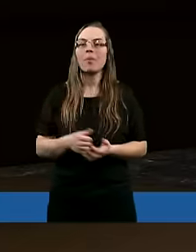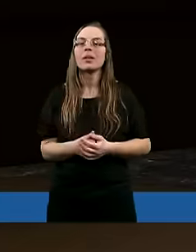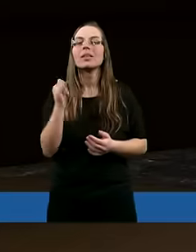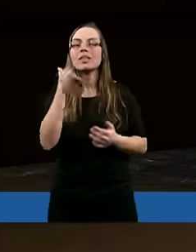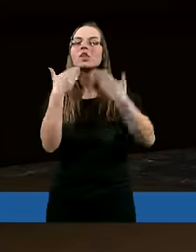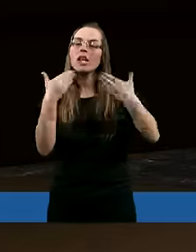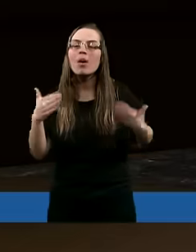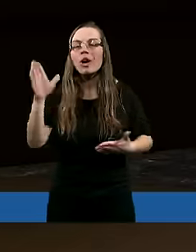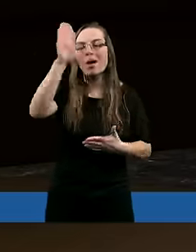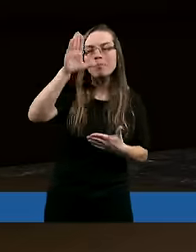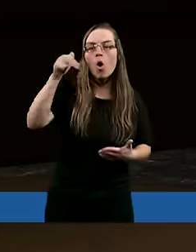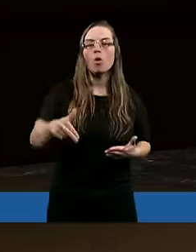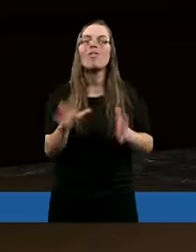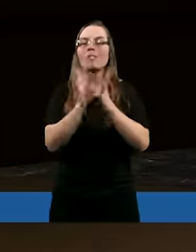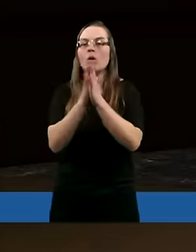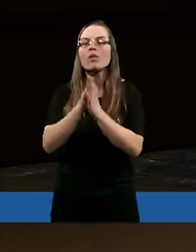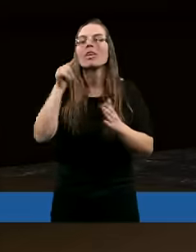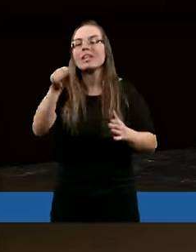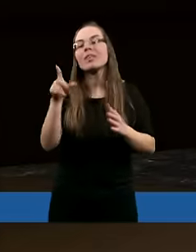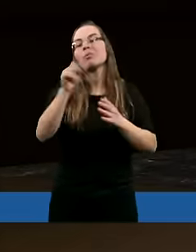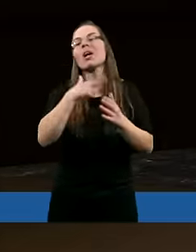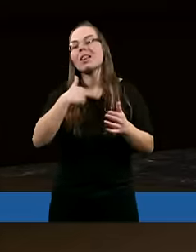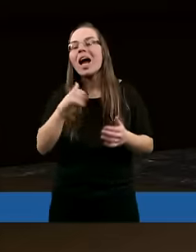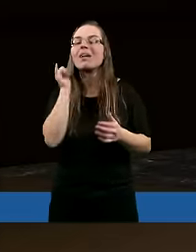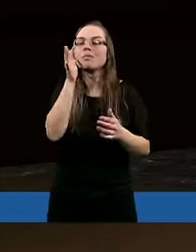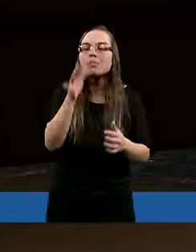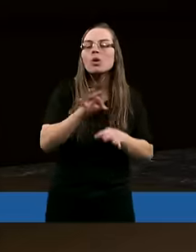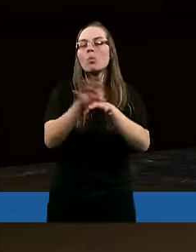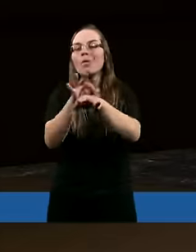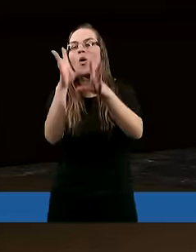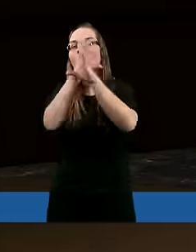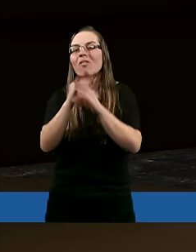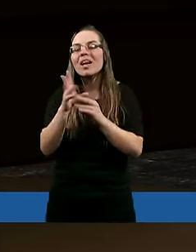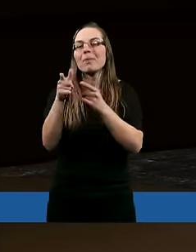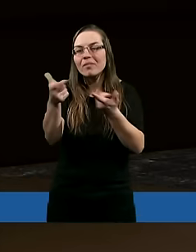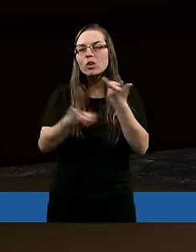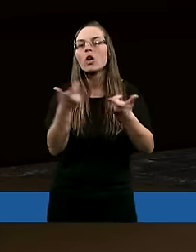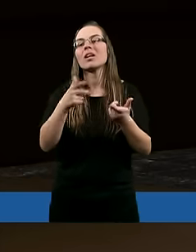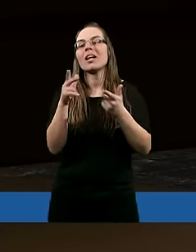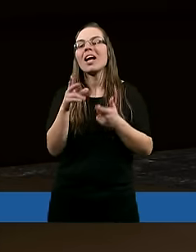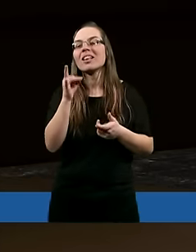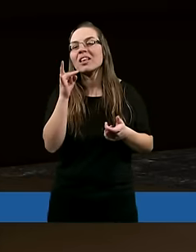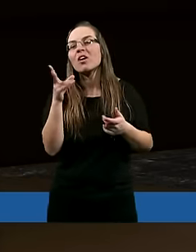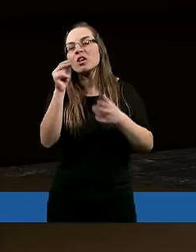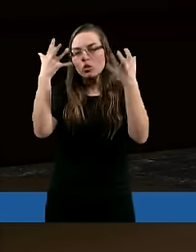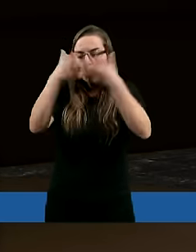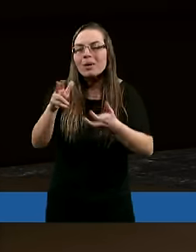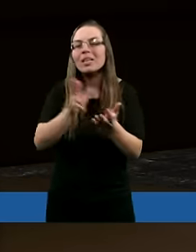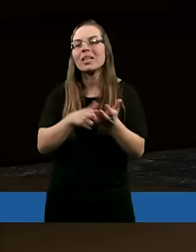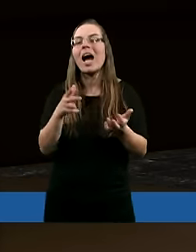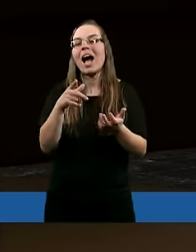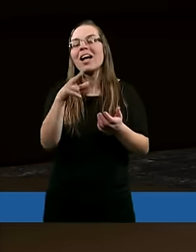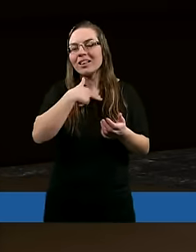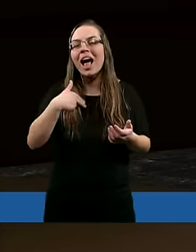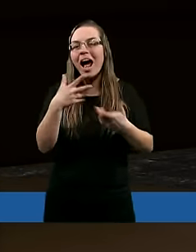dziękujemy Panu Bogu w modlitwie, skupiamy się na dziękczynieniu, na uwielbianiu, zamiast na narzekaniu, na skupianiu się na